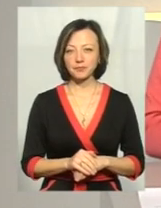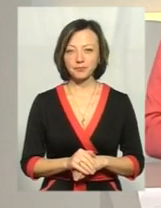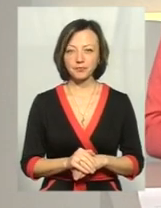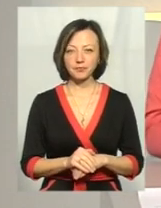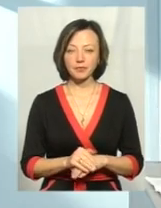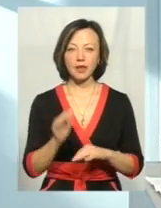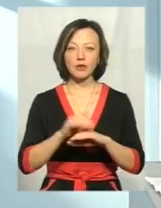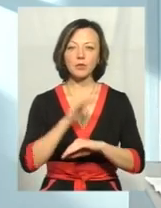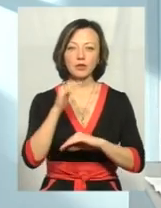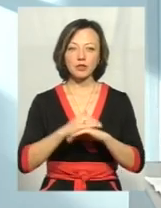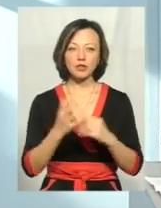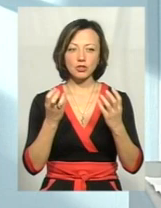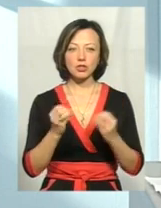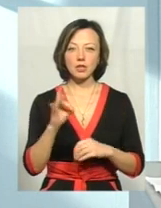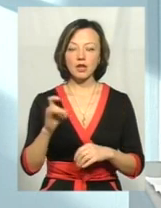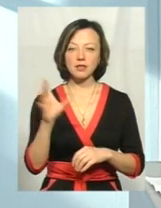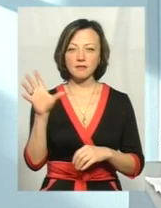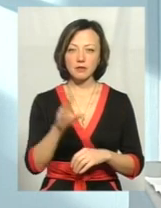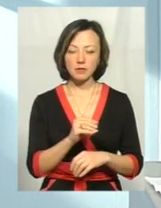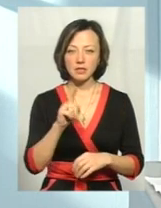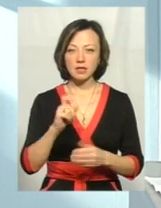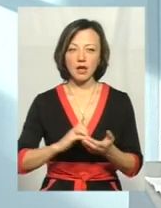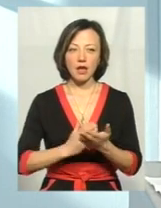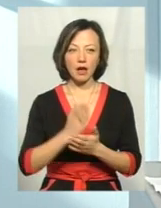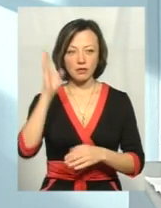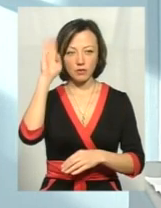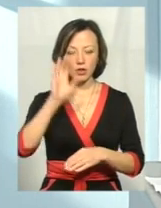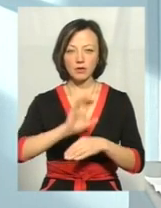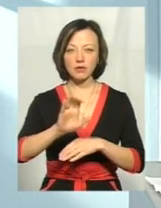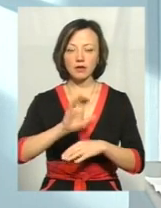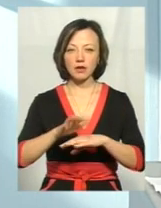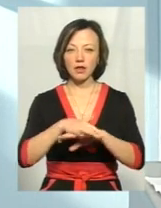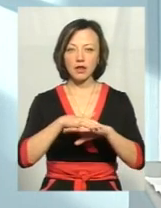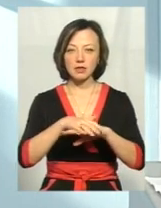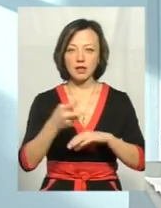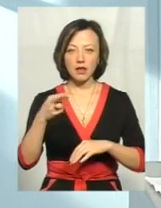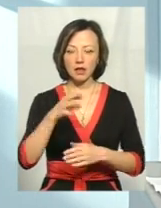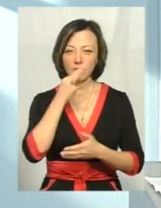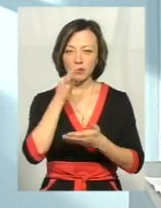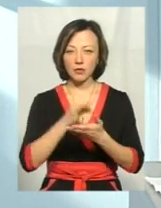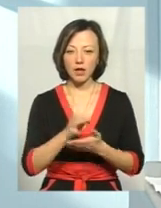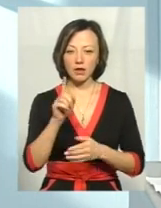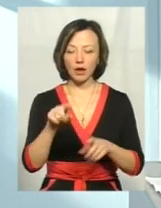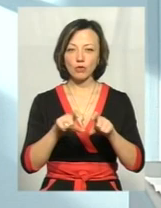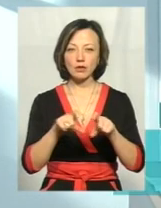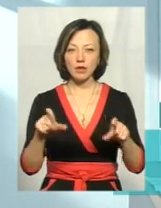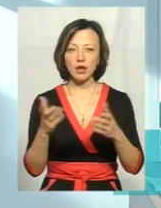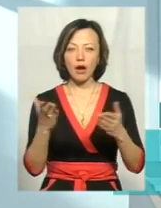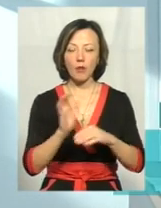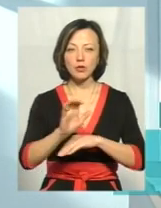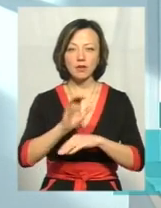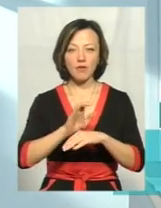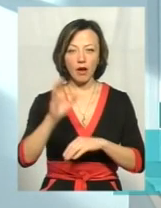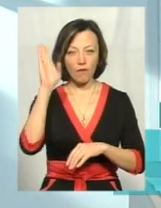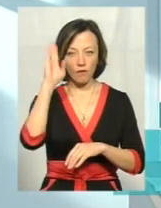прошу. Добрий вечір, Широсі. За якість води, яка поставляється населенню, відповідає та установа, яка поставляє воду.